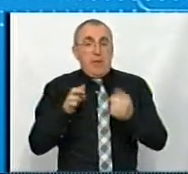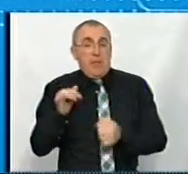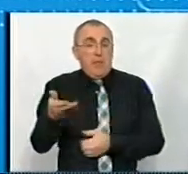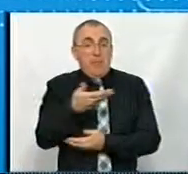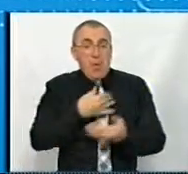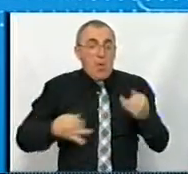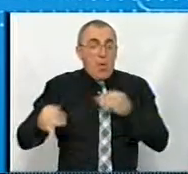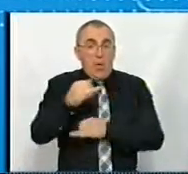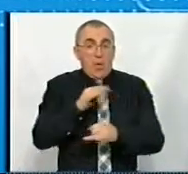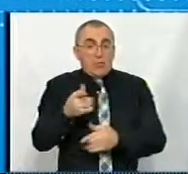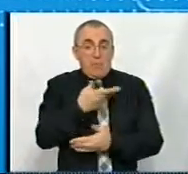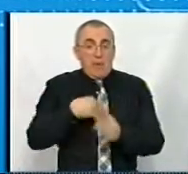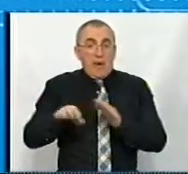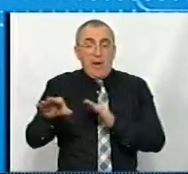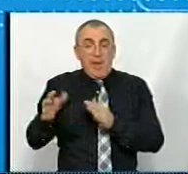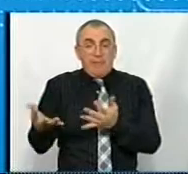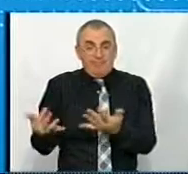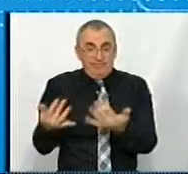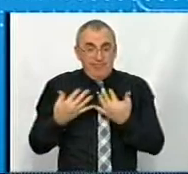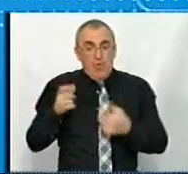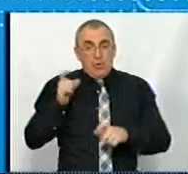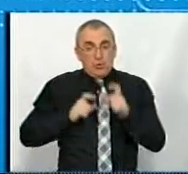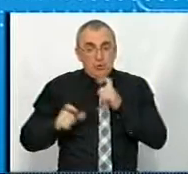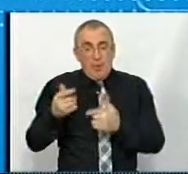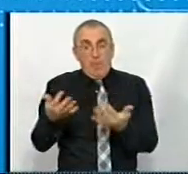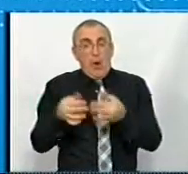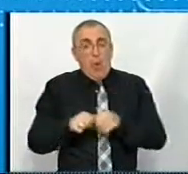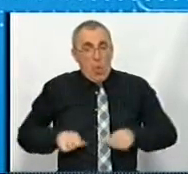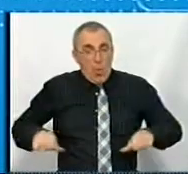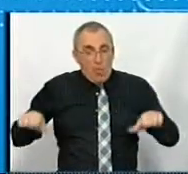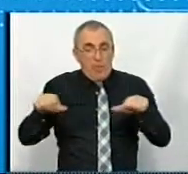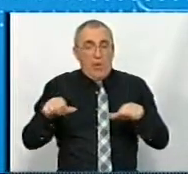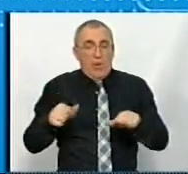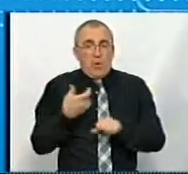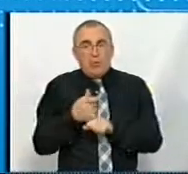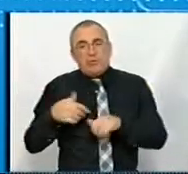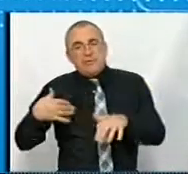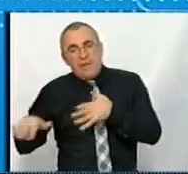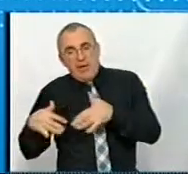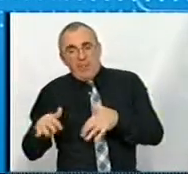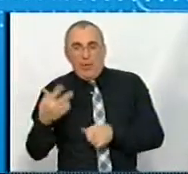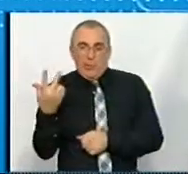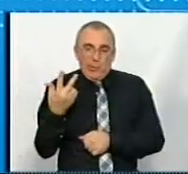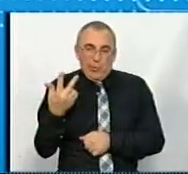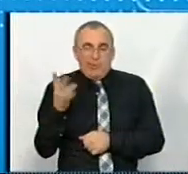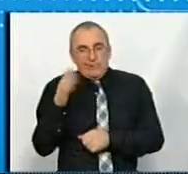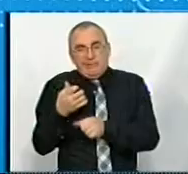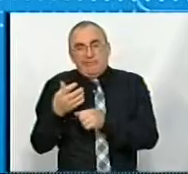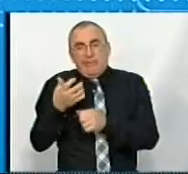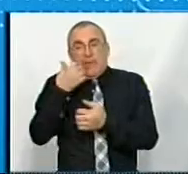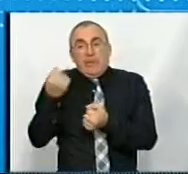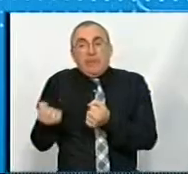говорили зараз, що ми набираємо студентів, нас приймальна комісія, і беремо дуже слабких, там, з тріючками, натягуємо, і